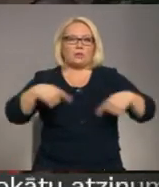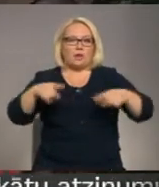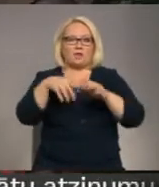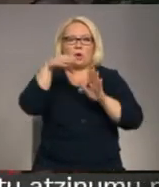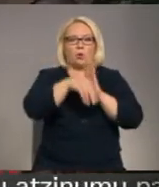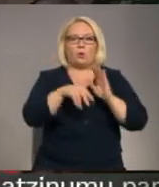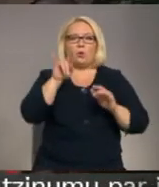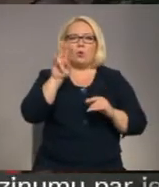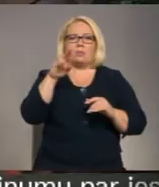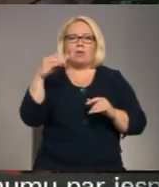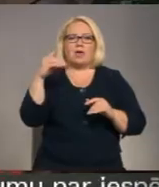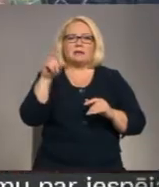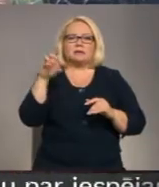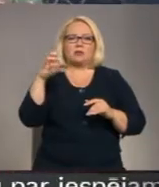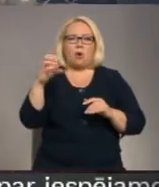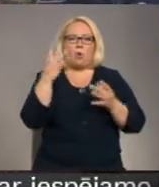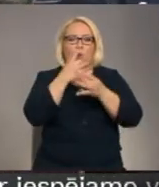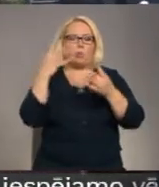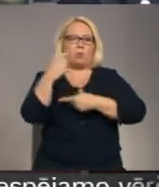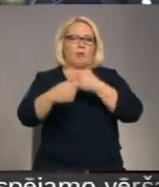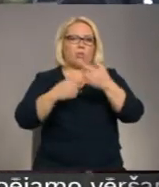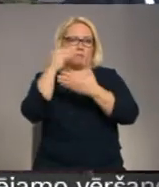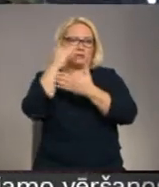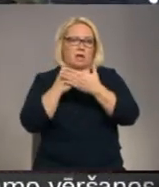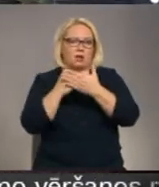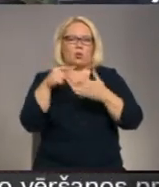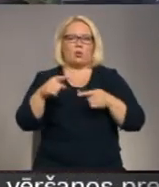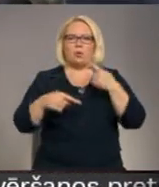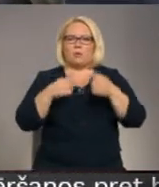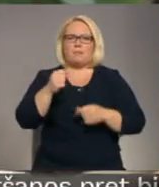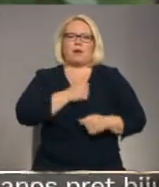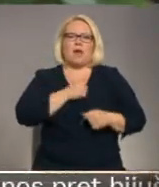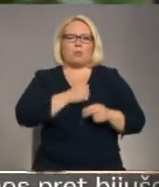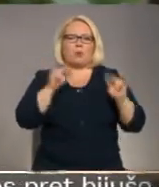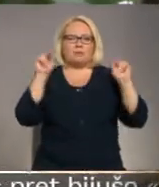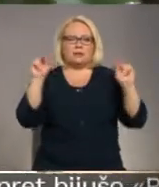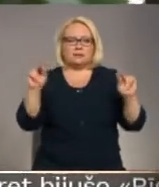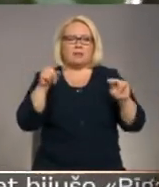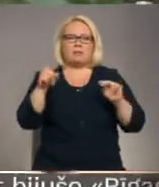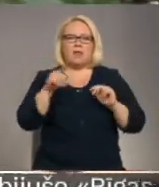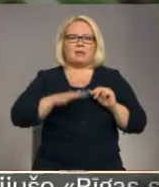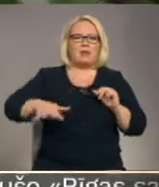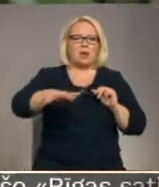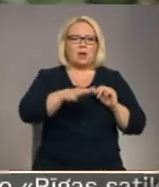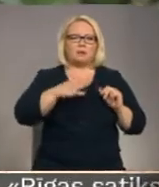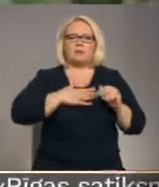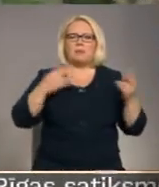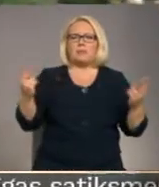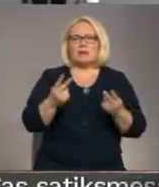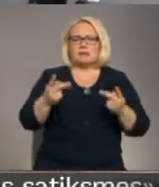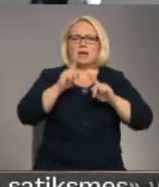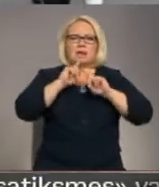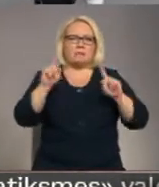nemateriālā kultūras mantojuma sarakstā. Tajā joprojām ir katoļa ticība, tā ir teritorija ar savām tradīcijām īpatnībām apģērbā